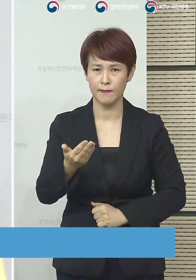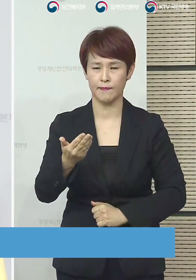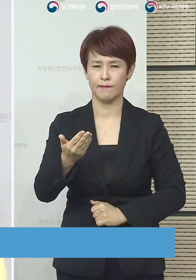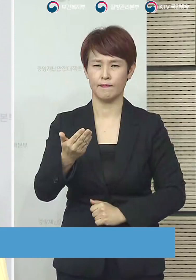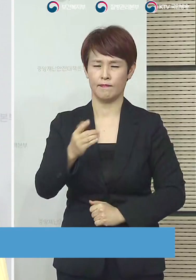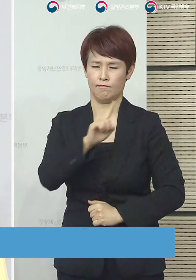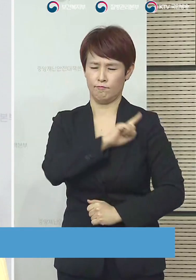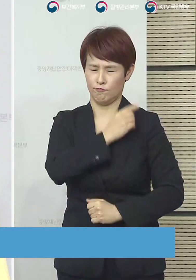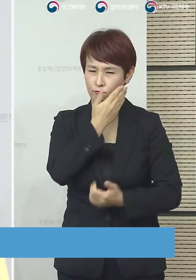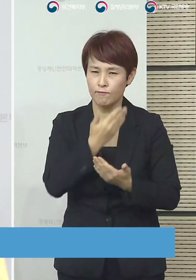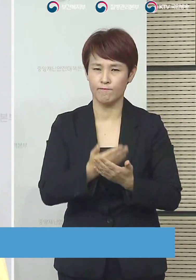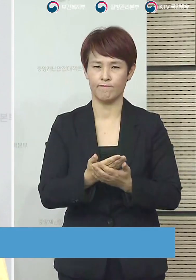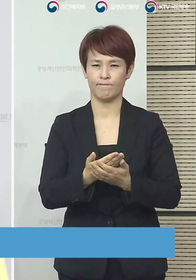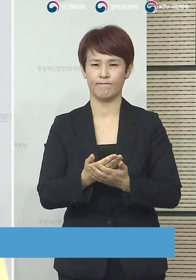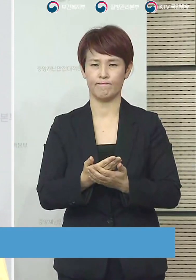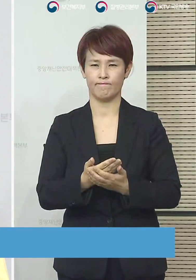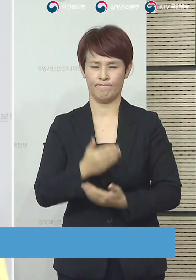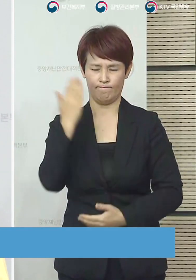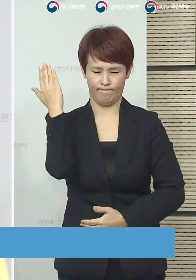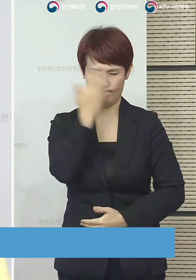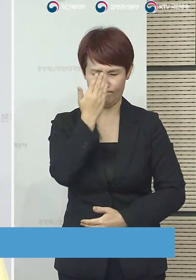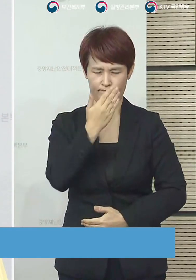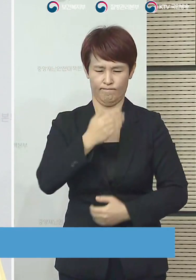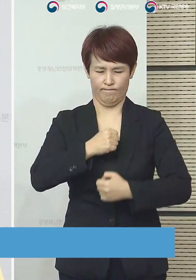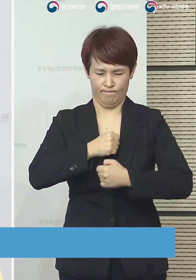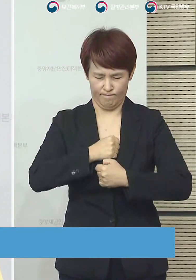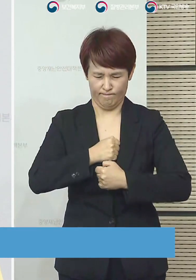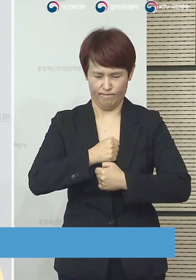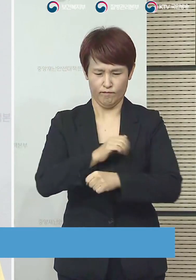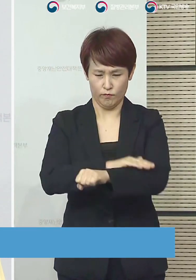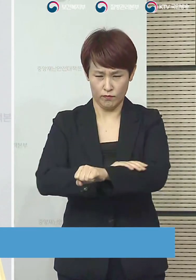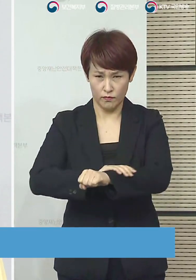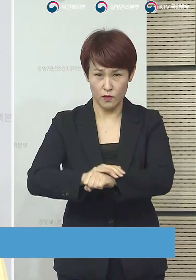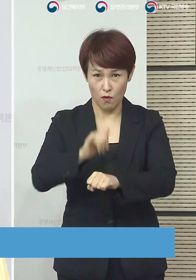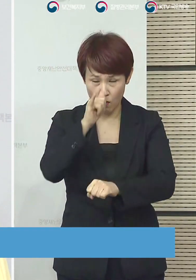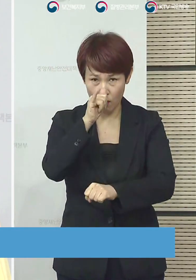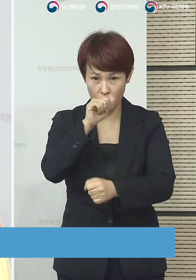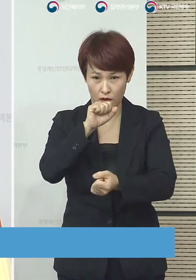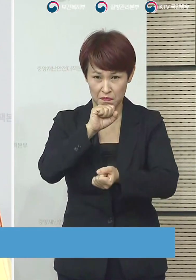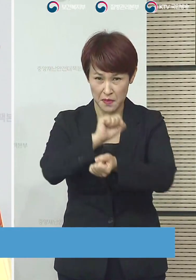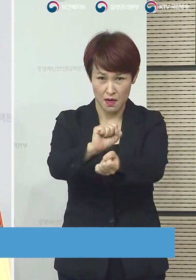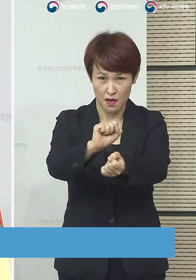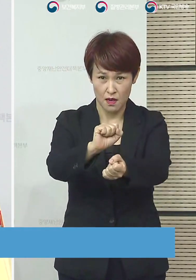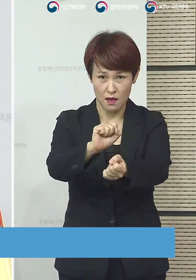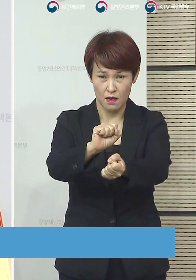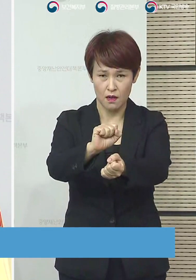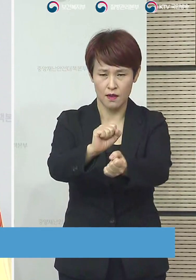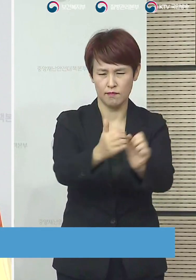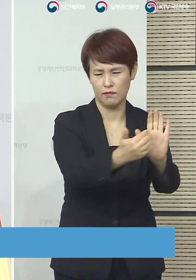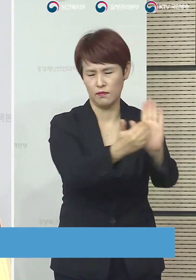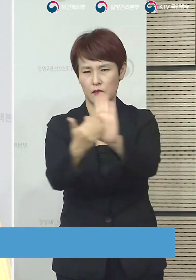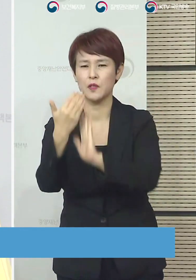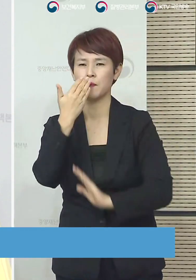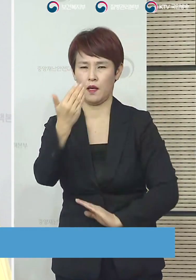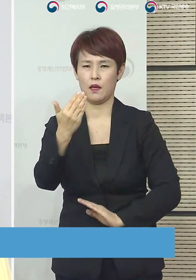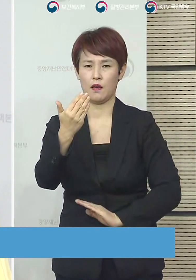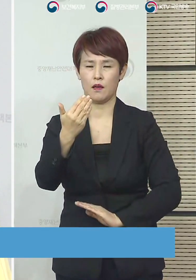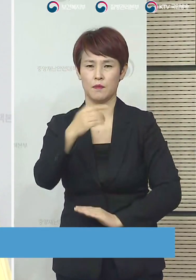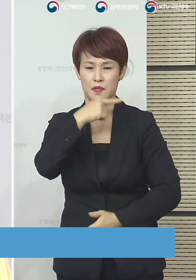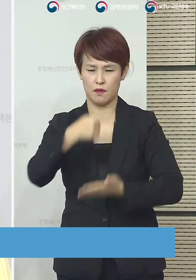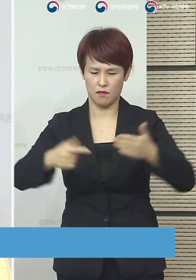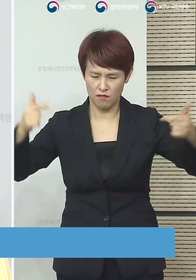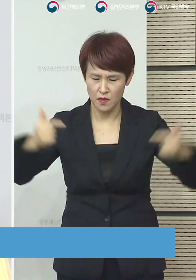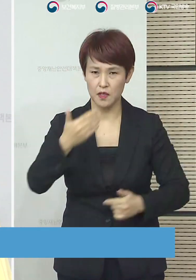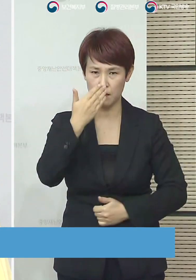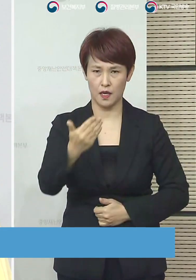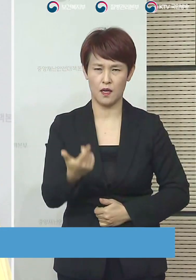1차적인 방역망을 튼튼하게 하면 할수록 이 감염병으로부터의 피해를 줄일 수 있고 빠른 시간 안에 이